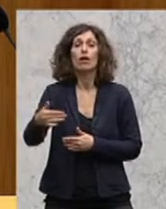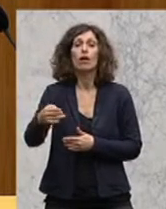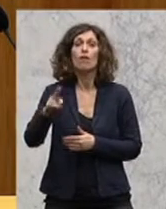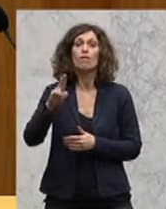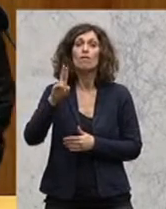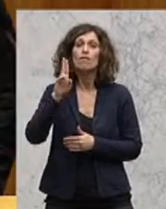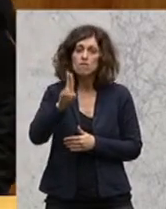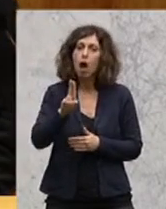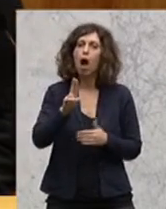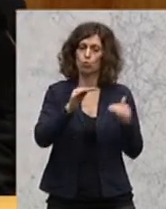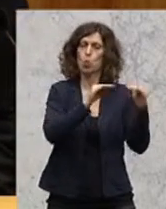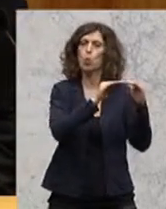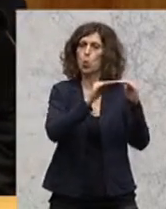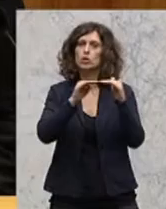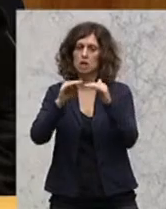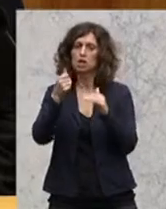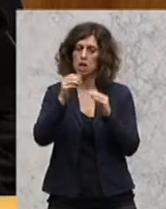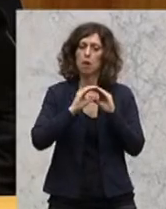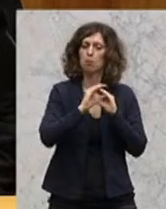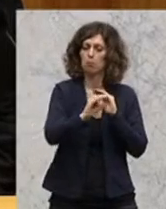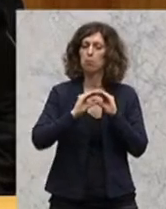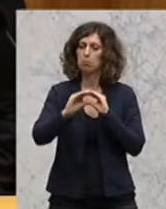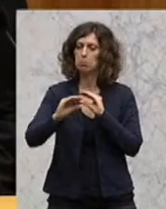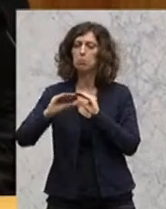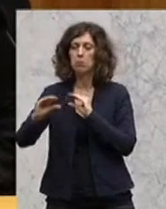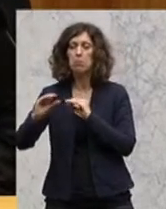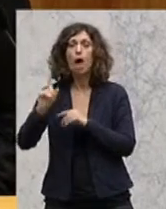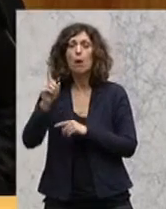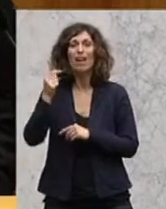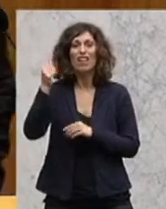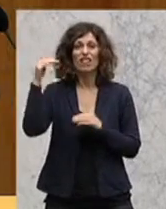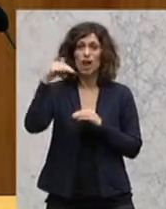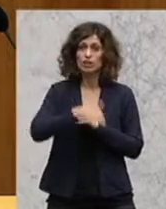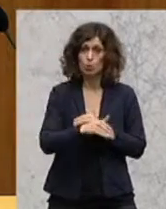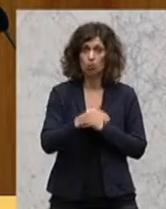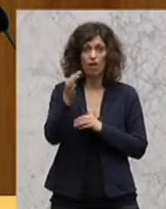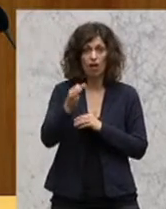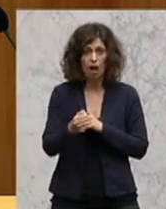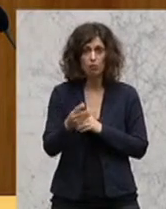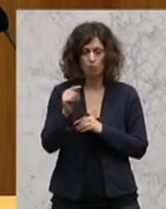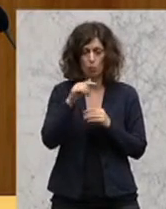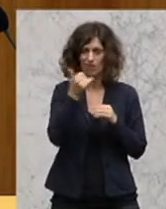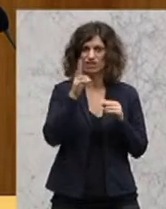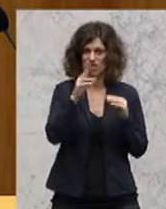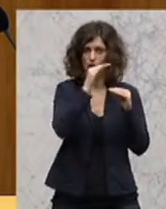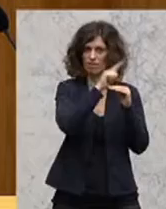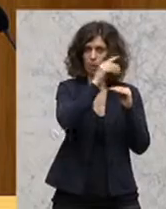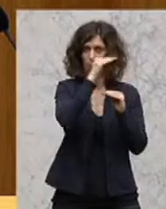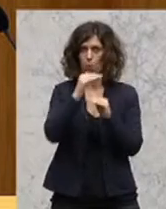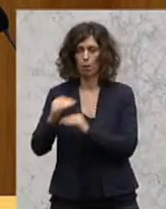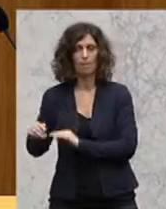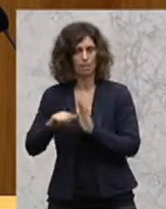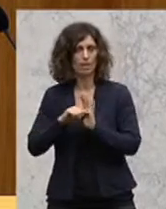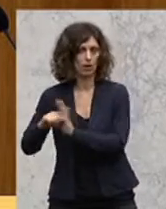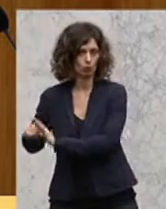konstant dotiert. Wenn Sie die Inflationsrate betrachten, ist das de facto ein Minus. Und wenn Sie alle